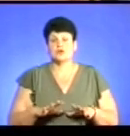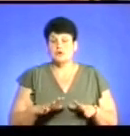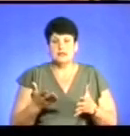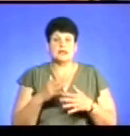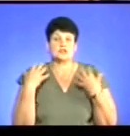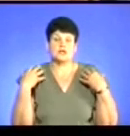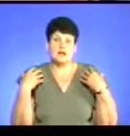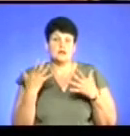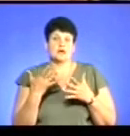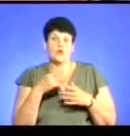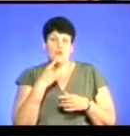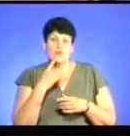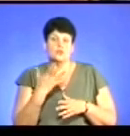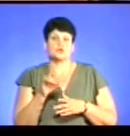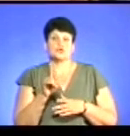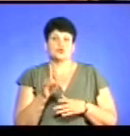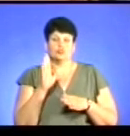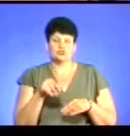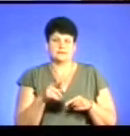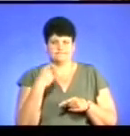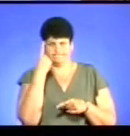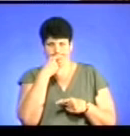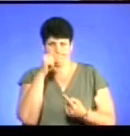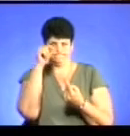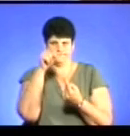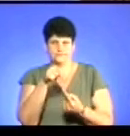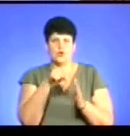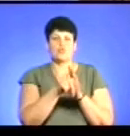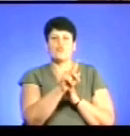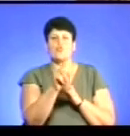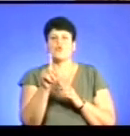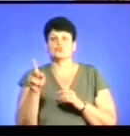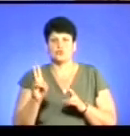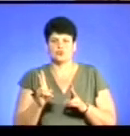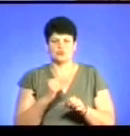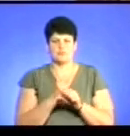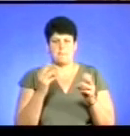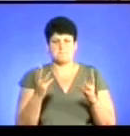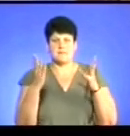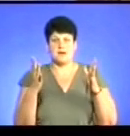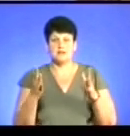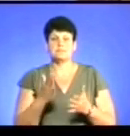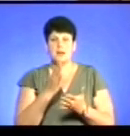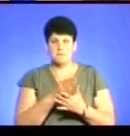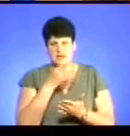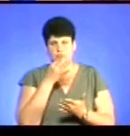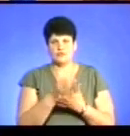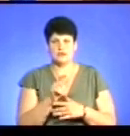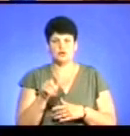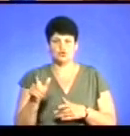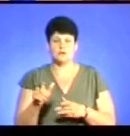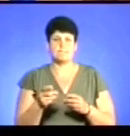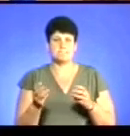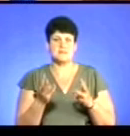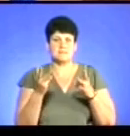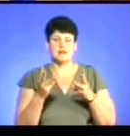поліції Олександр Богомол запевнив, буде ідентифікована роль кожного з цих осіб, хто вчинив підпал, має відповідати за підпал. Хто вчинив